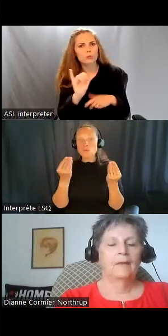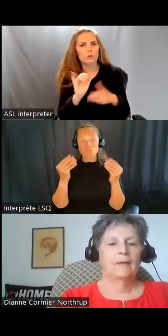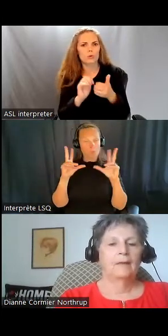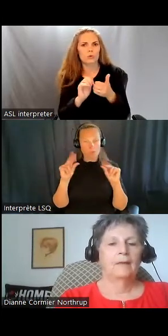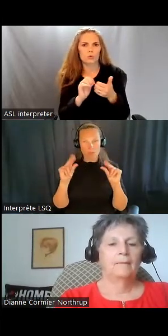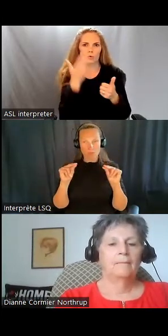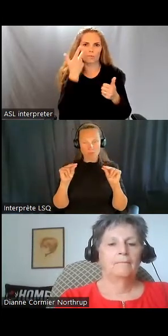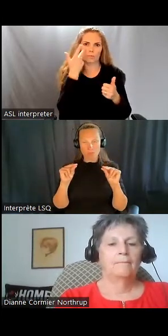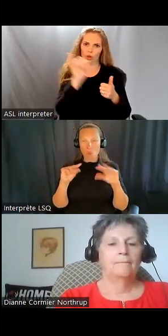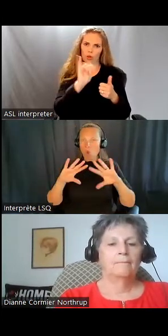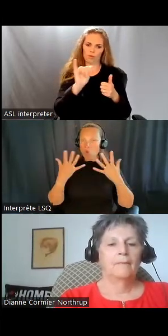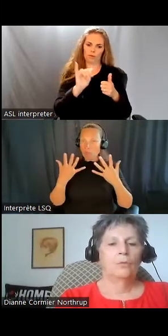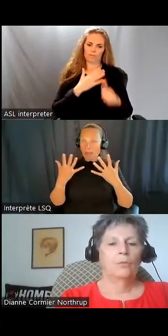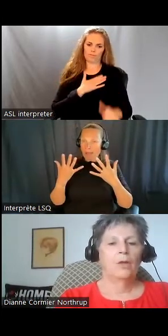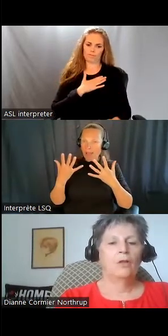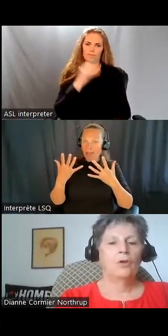contribue à créer une maison.